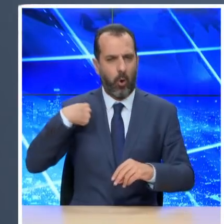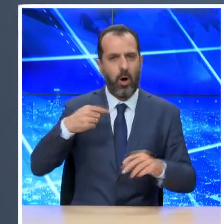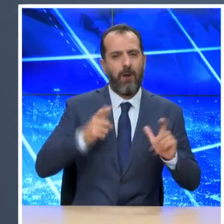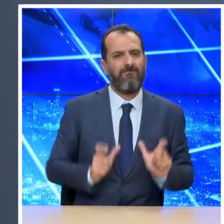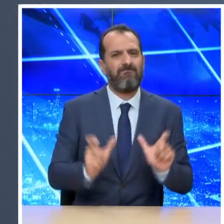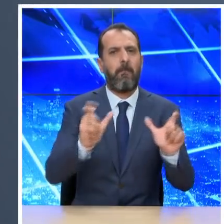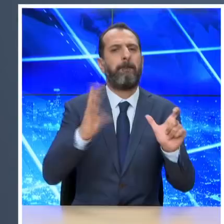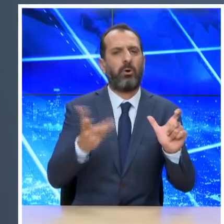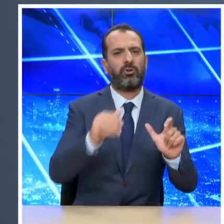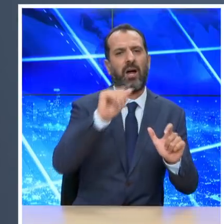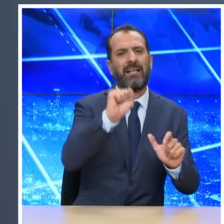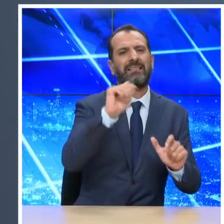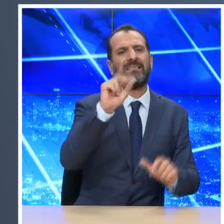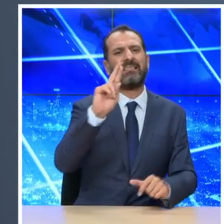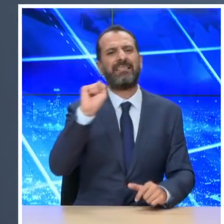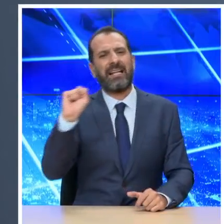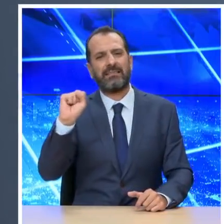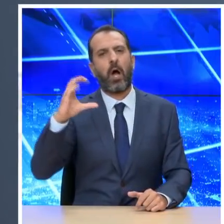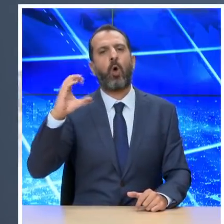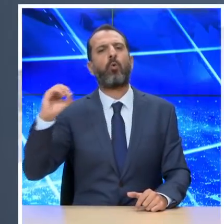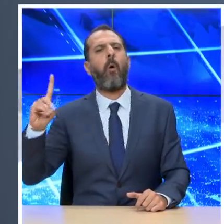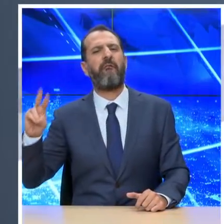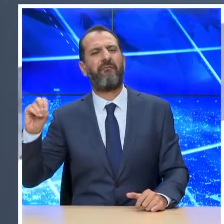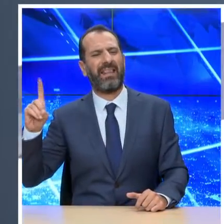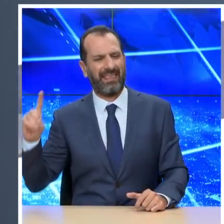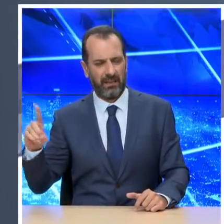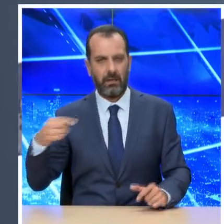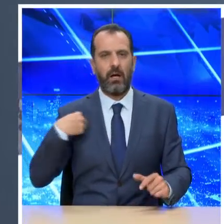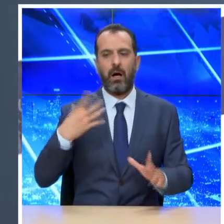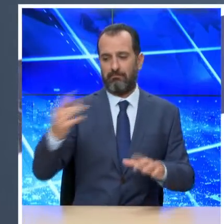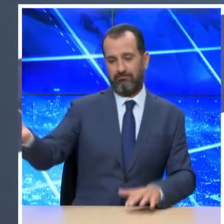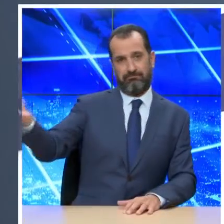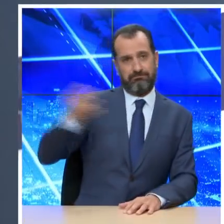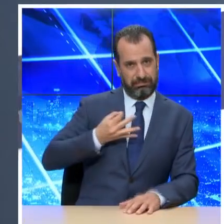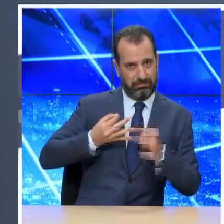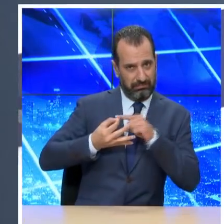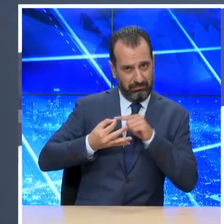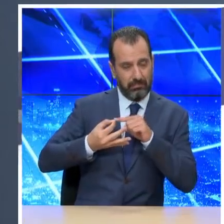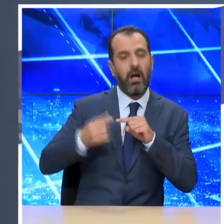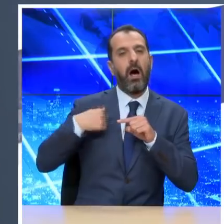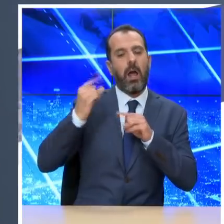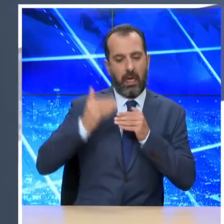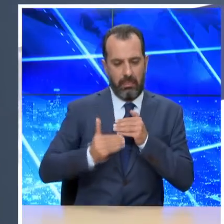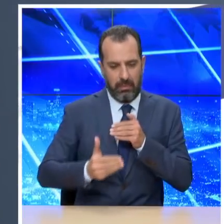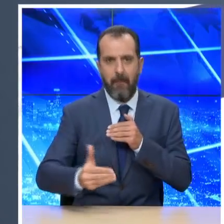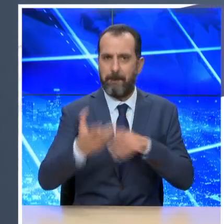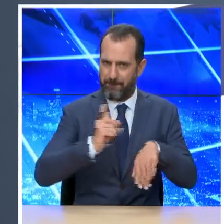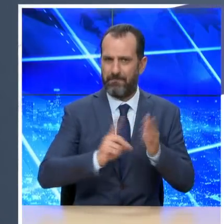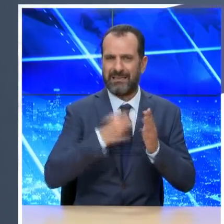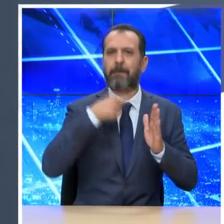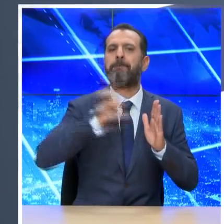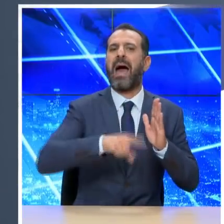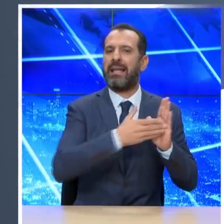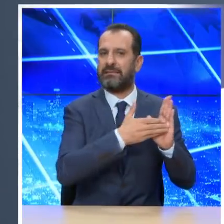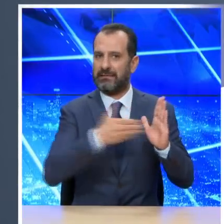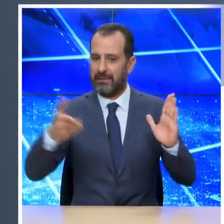Να εξηγήσω λίγο τι είναι αυτά. Όταν μολυνθεί κάποιος από τον ιό, χρειάζεται ένα δεδομένο χρονικό διάστημα ώστε το ανασωπητικό σύστημα